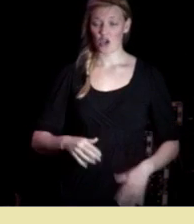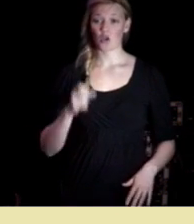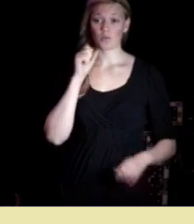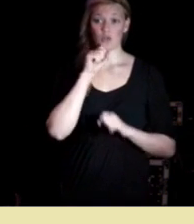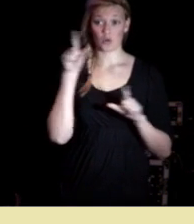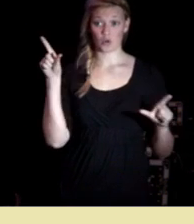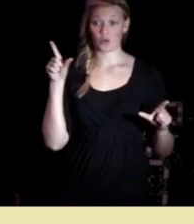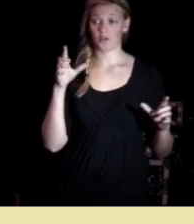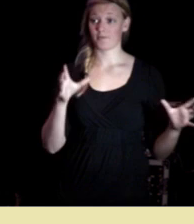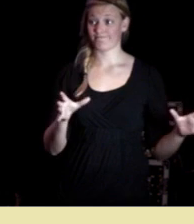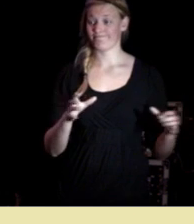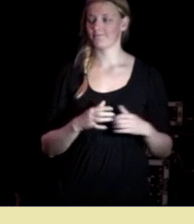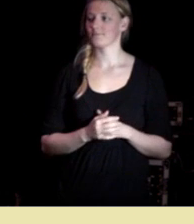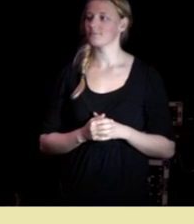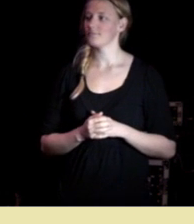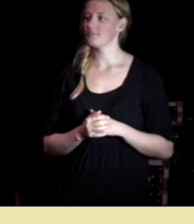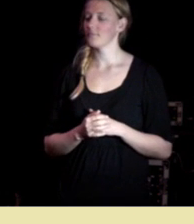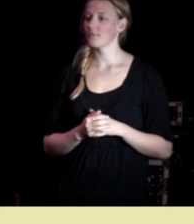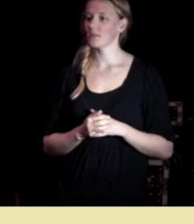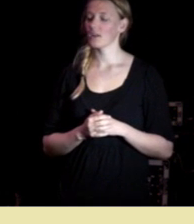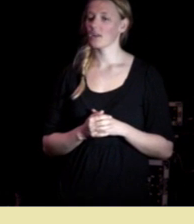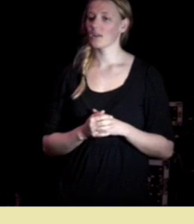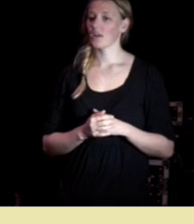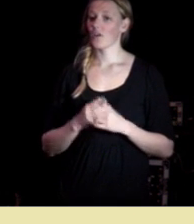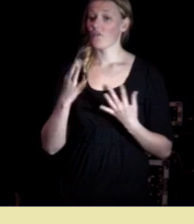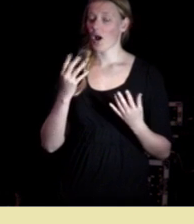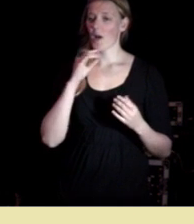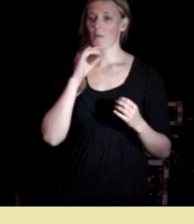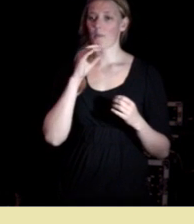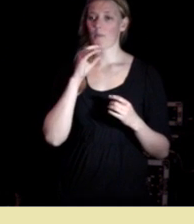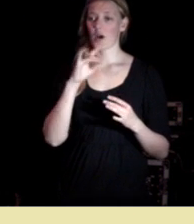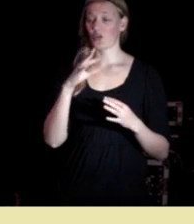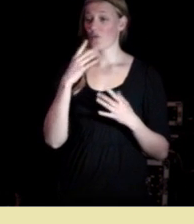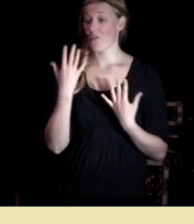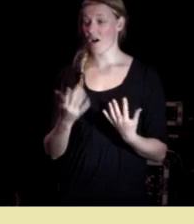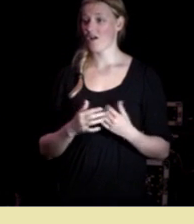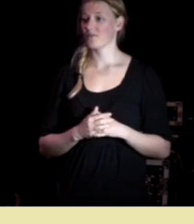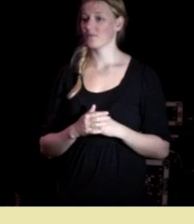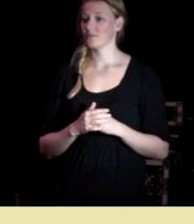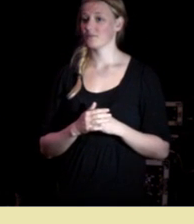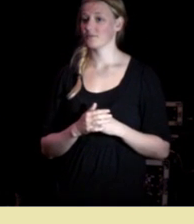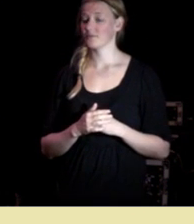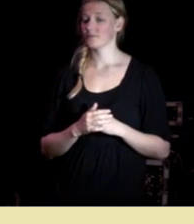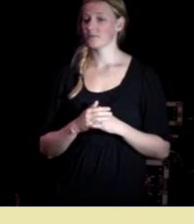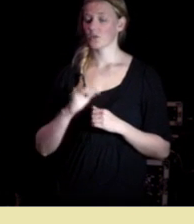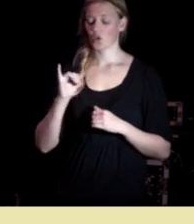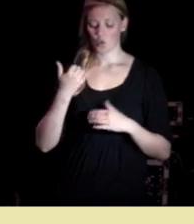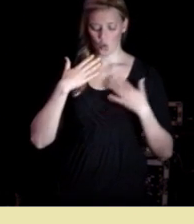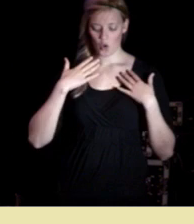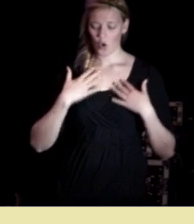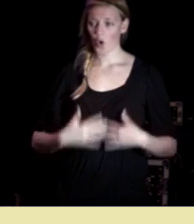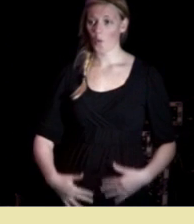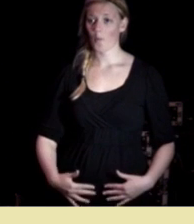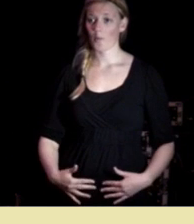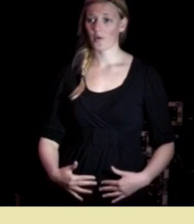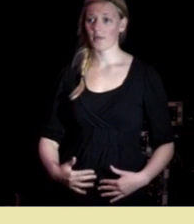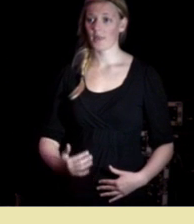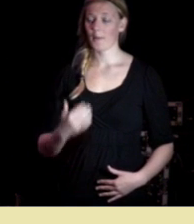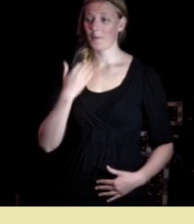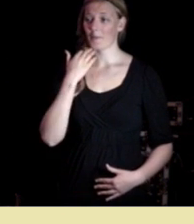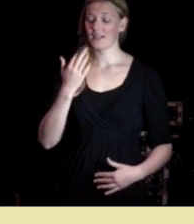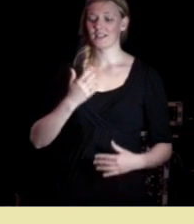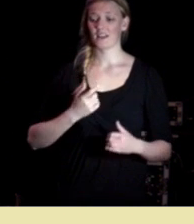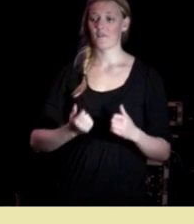.57 om morgenen altså hva snakker vi om vi snakker også om at kroppen er blitt et av de